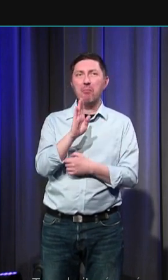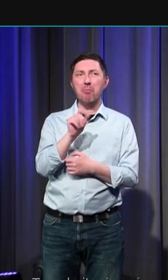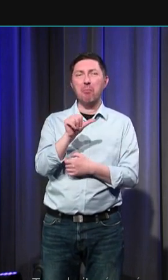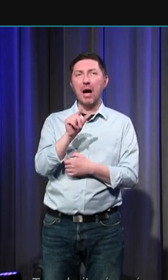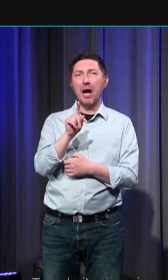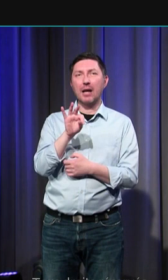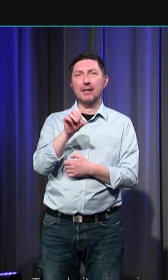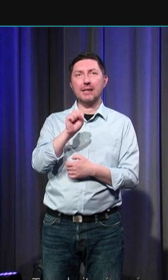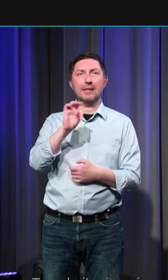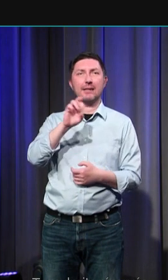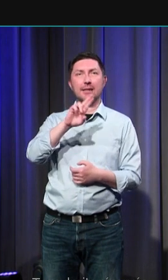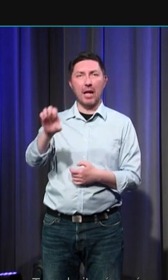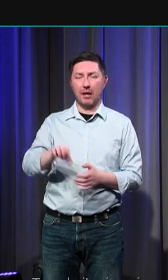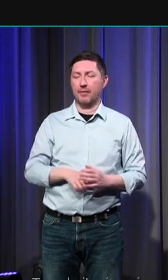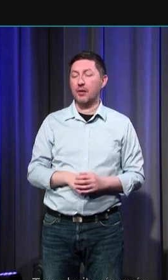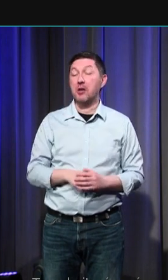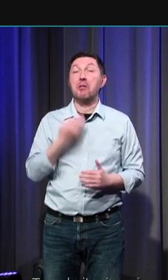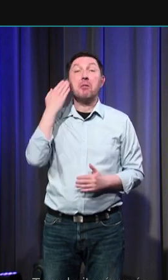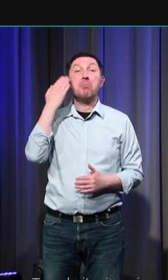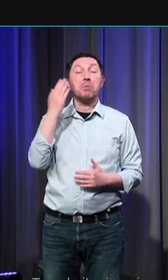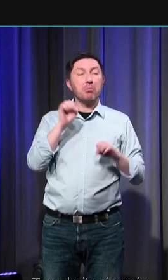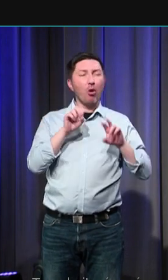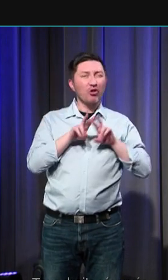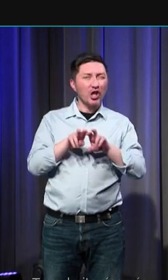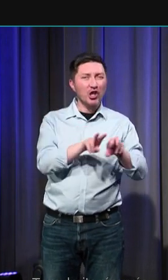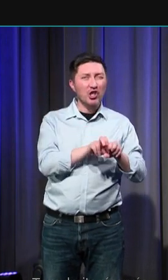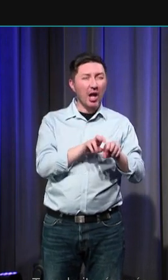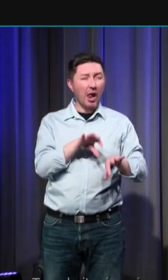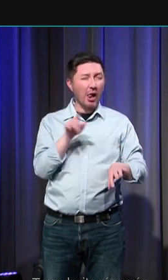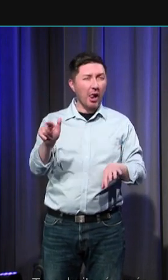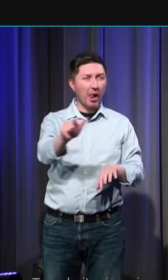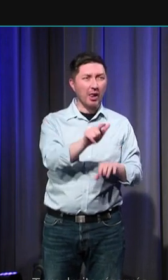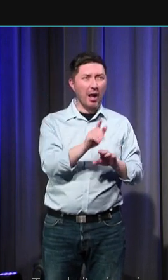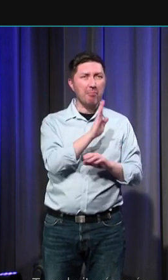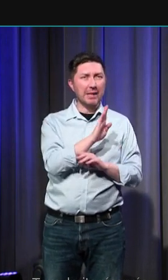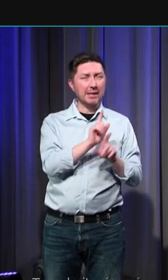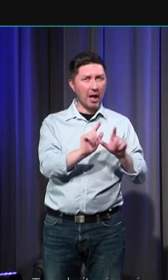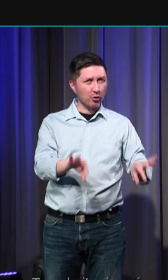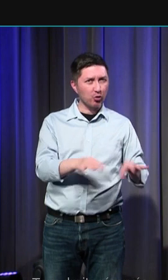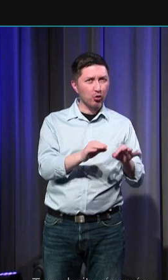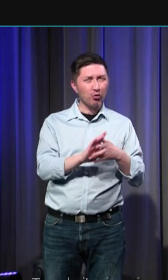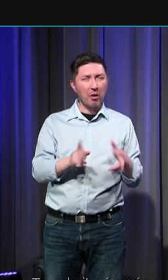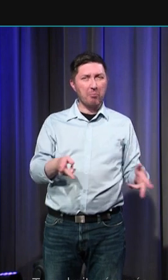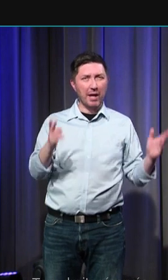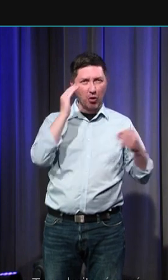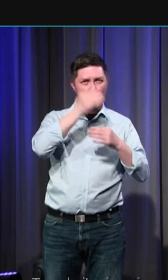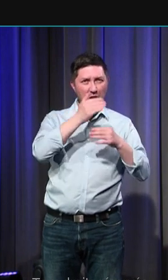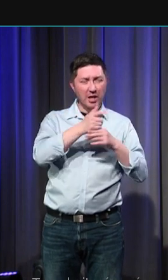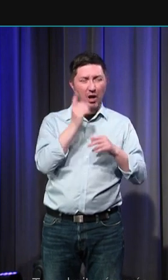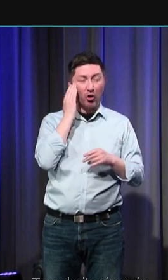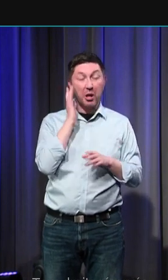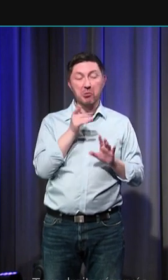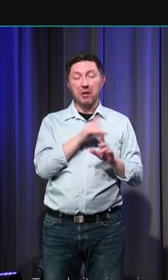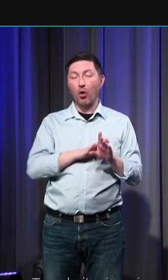vraisemblable que si l'on pouvait fouiller les quelques baptistères que l'on connaît d'époque mérovingienne on pourrait trouver